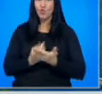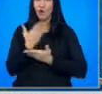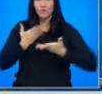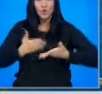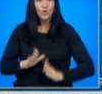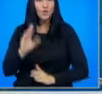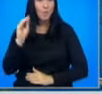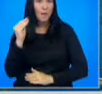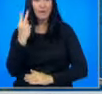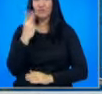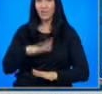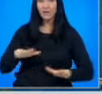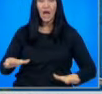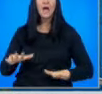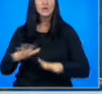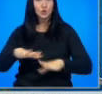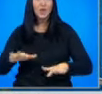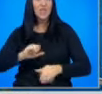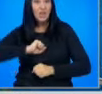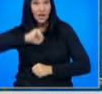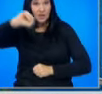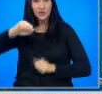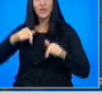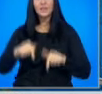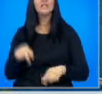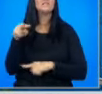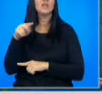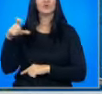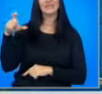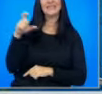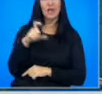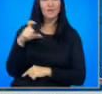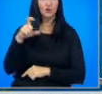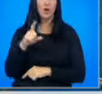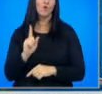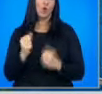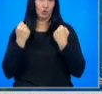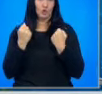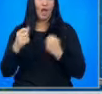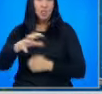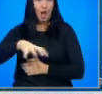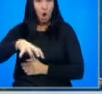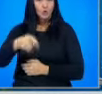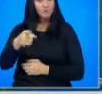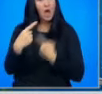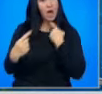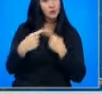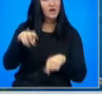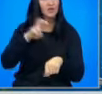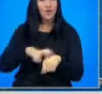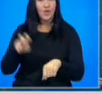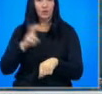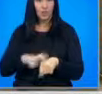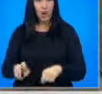деца. Ситуацията продължава да е критична и днес. Свидетелства Силвия Стоянова, която живее на острова. С нея разговаря Джанан